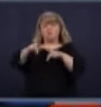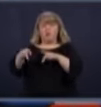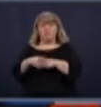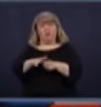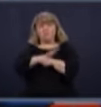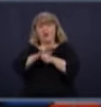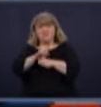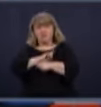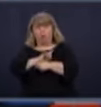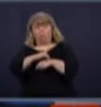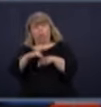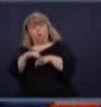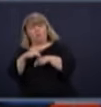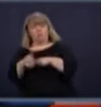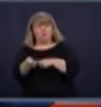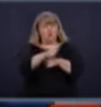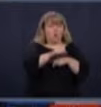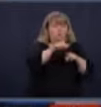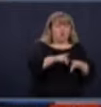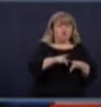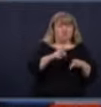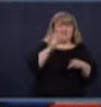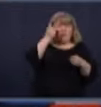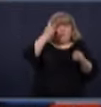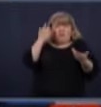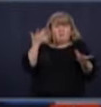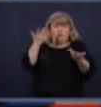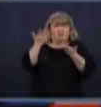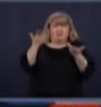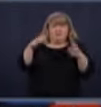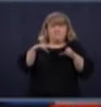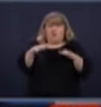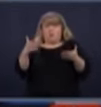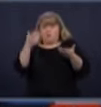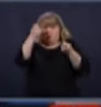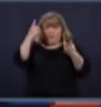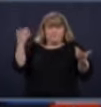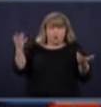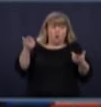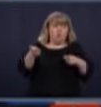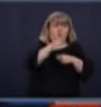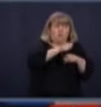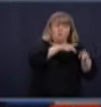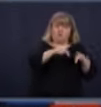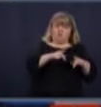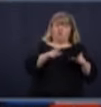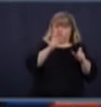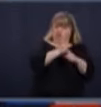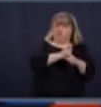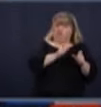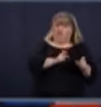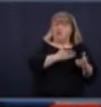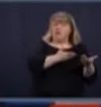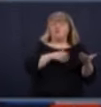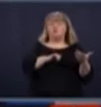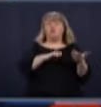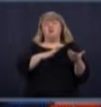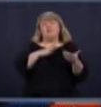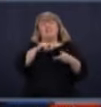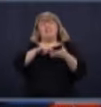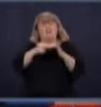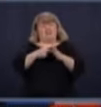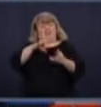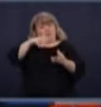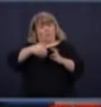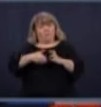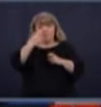message, il des particularités. Il y des Québecs à l'intérieur du Québec, il y a des zones. Fait que ça,'est tout ça qui entraîne la complexité.